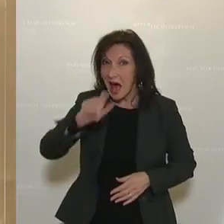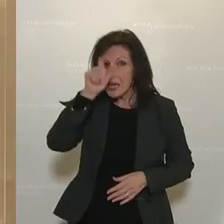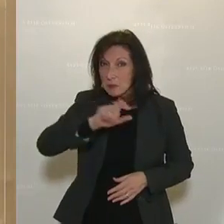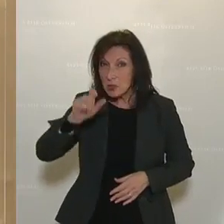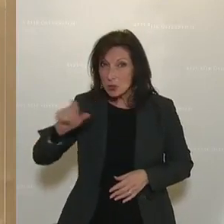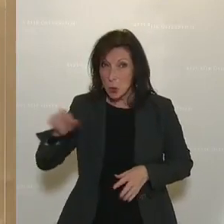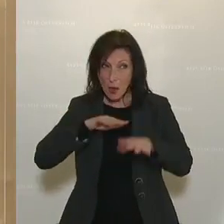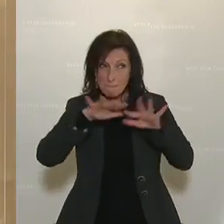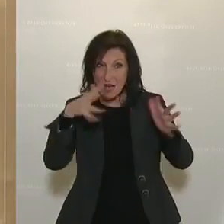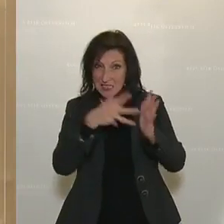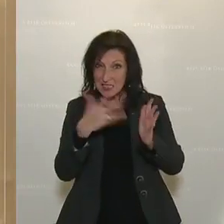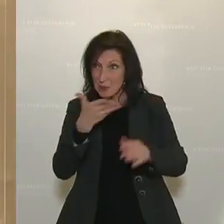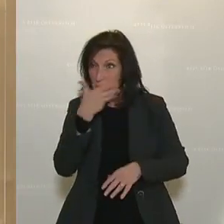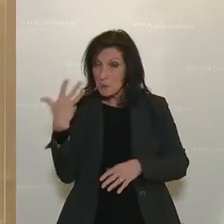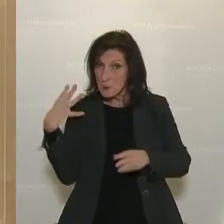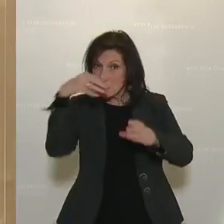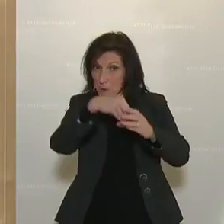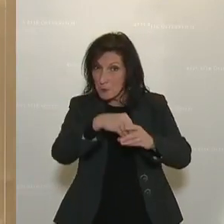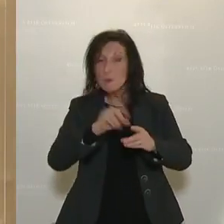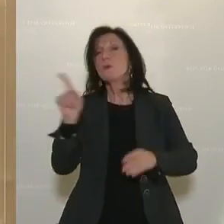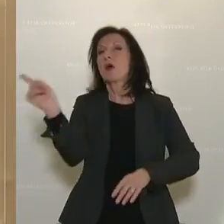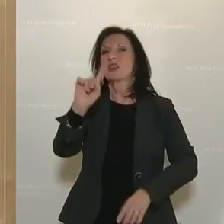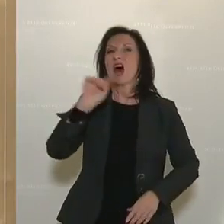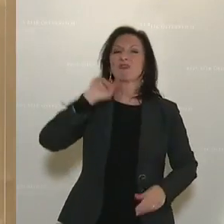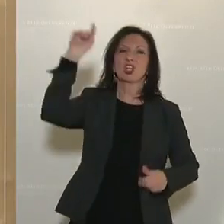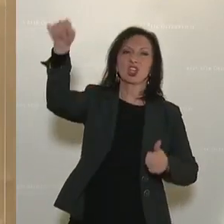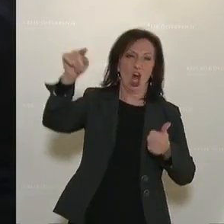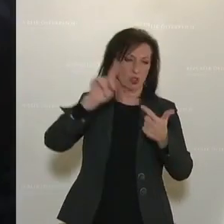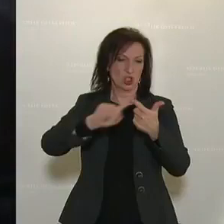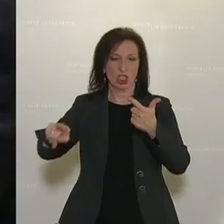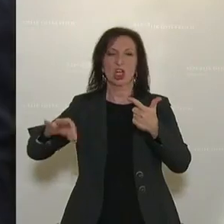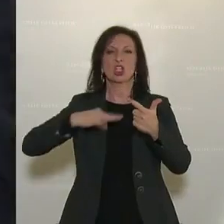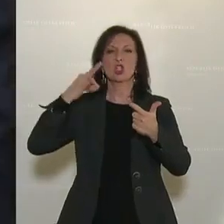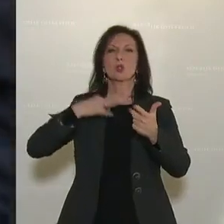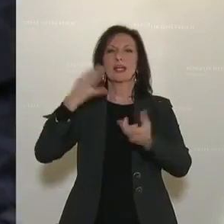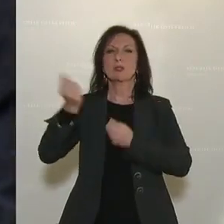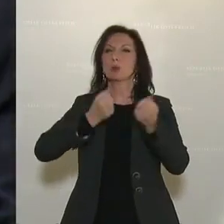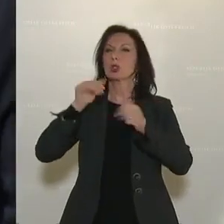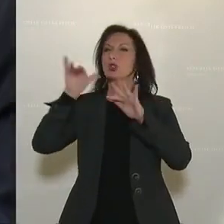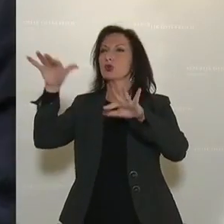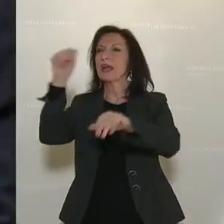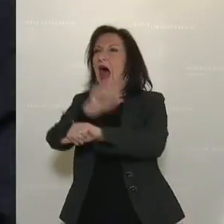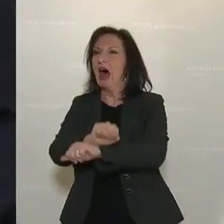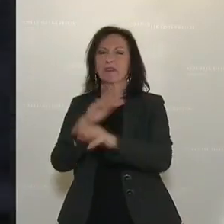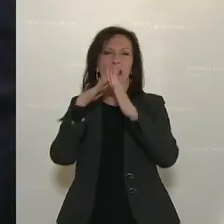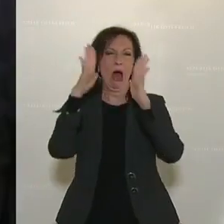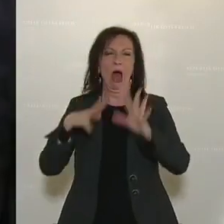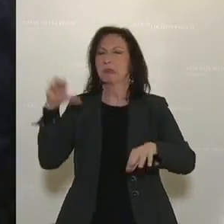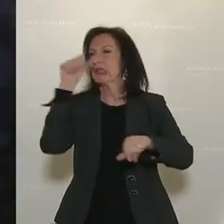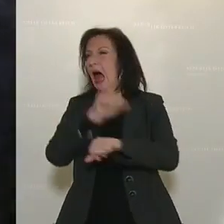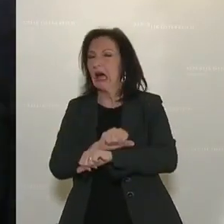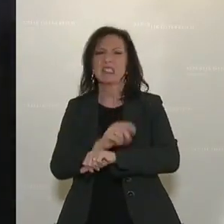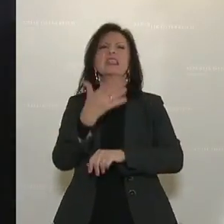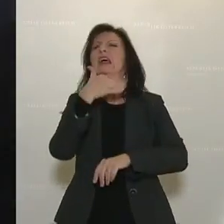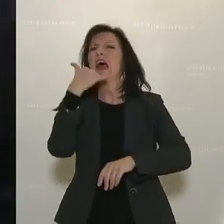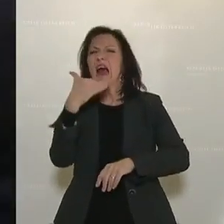an den Massentests nicht teilnehmen, die Ausgangssperre, die gesundheitspolitische Schutzhaft, der Hausarrest, wie auch immer man das nennen